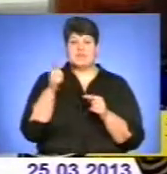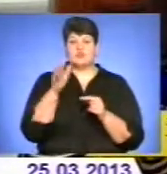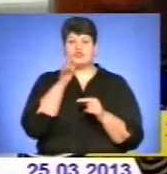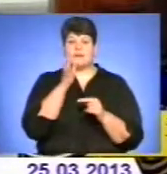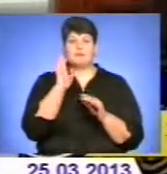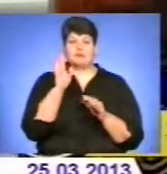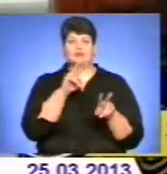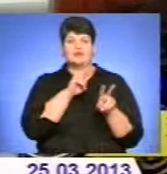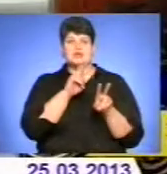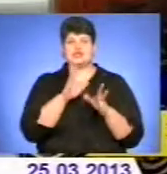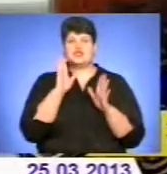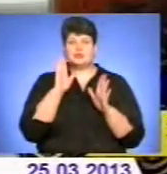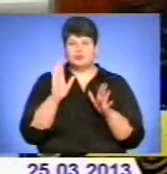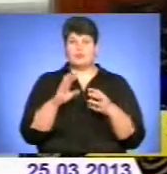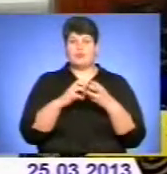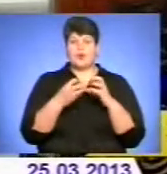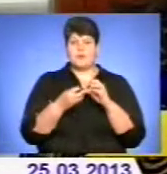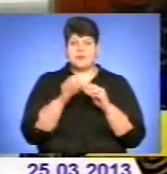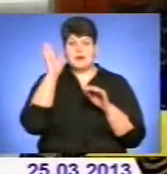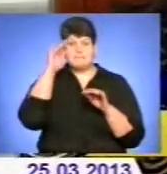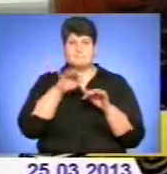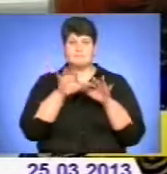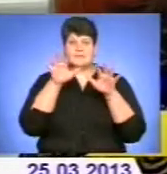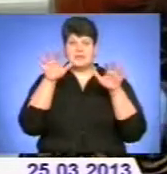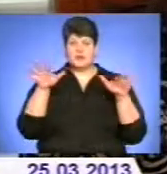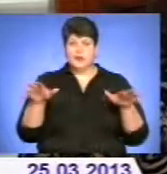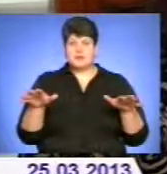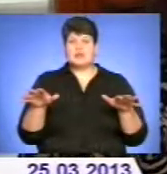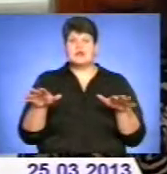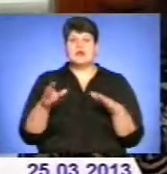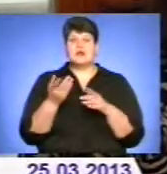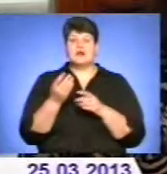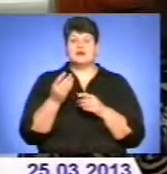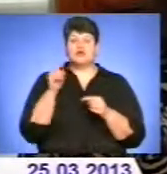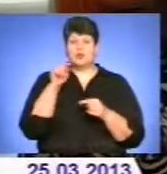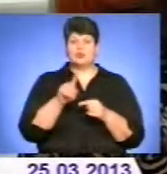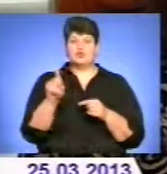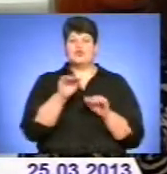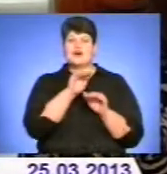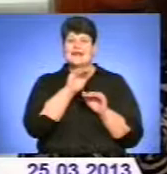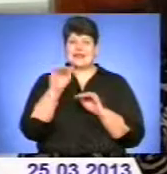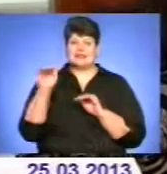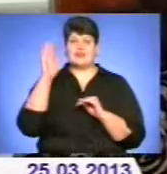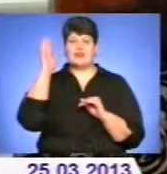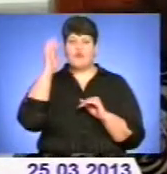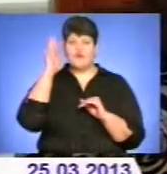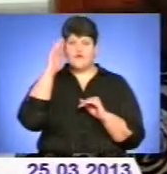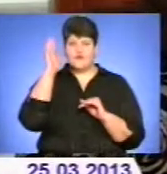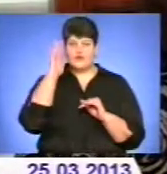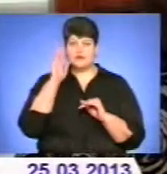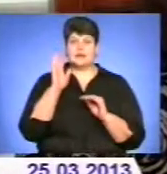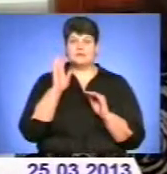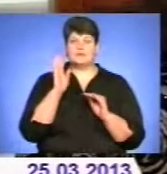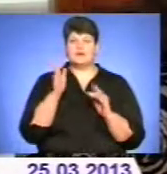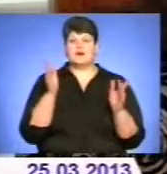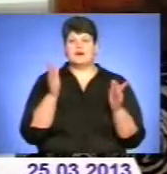будемо дивитися, чи буде загроза підтоплень, виходів води на заплаву. Тому що рівні води, якщо буде синоптична ситуація сприяти,